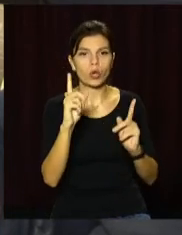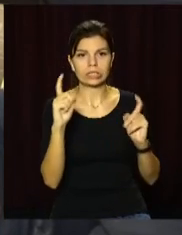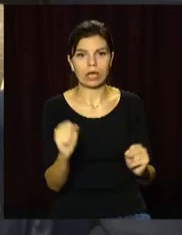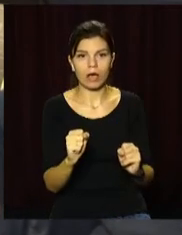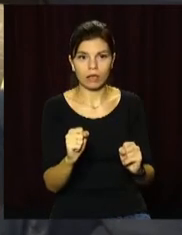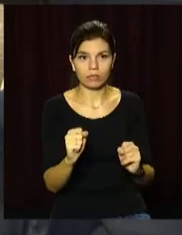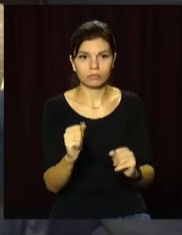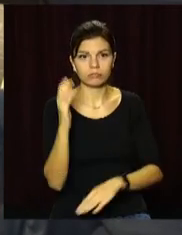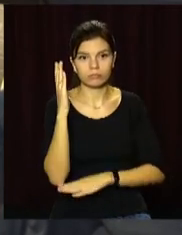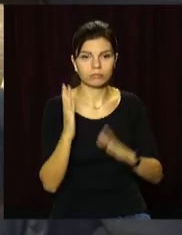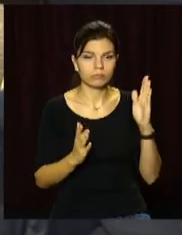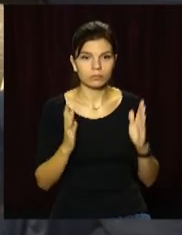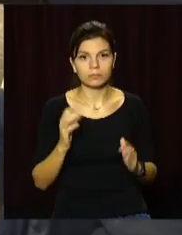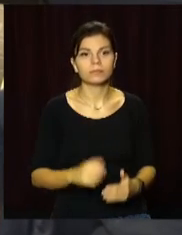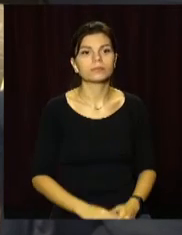Ми голосуємо?